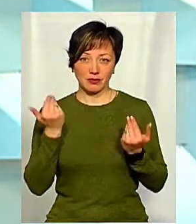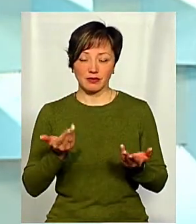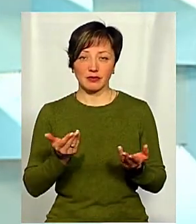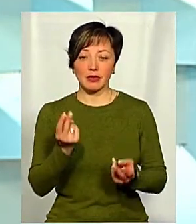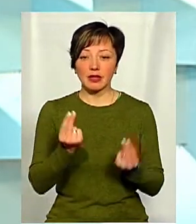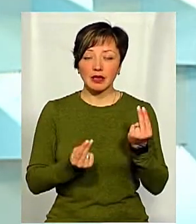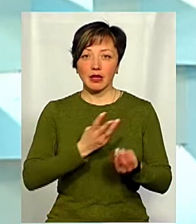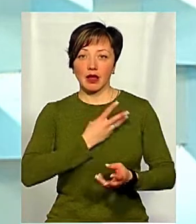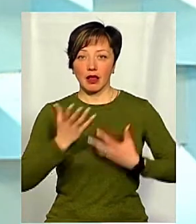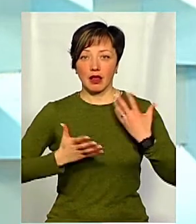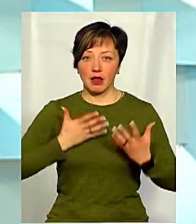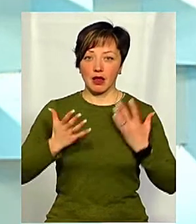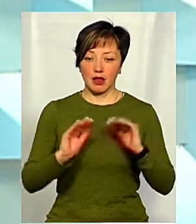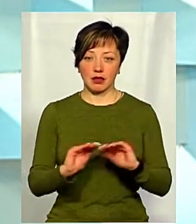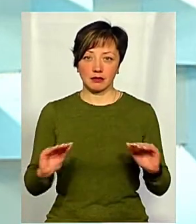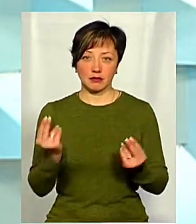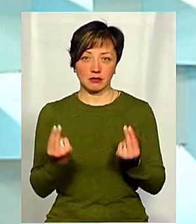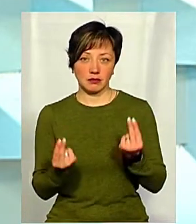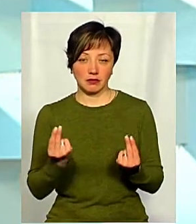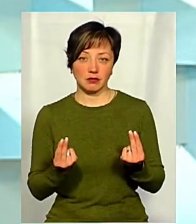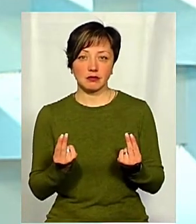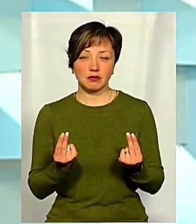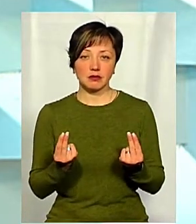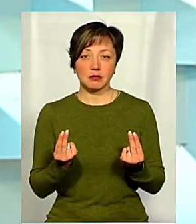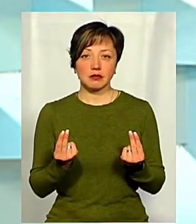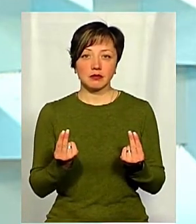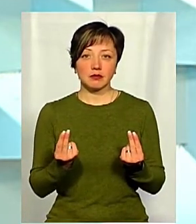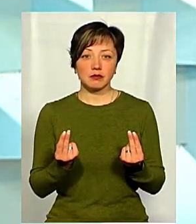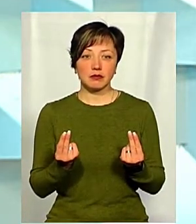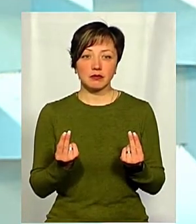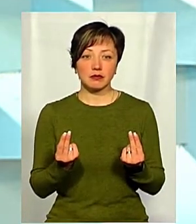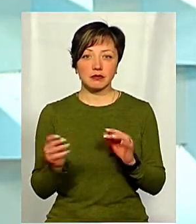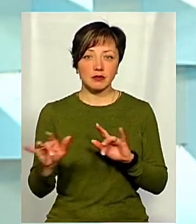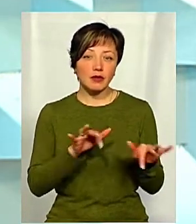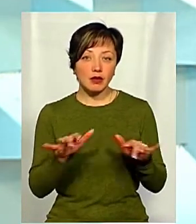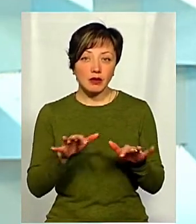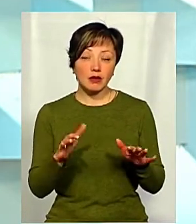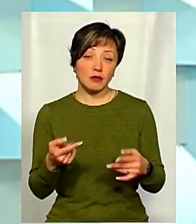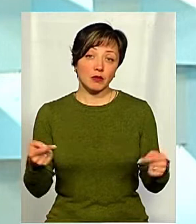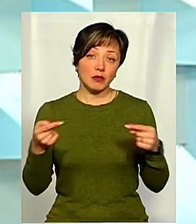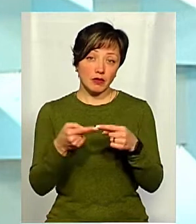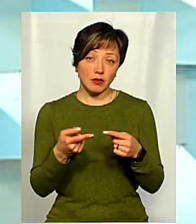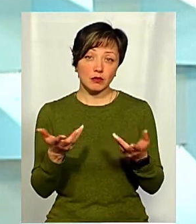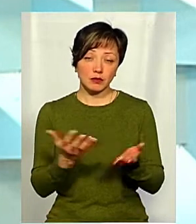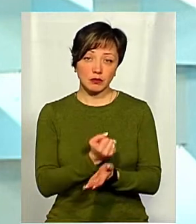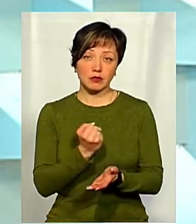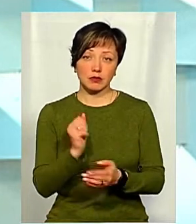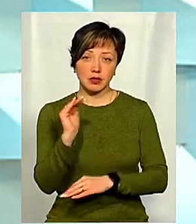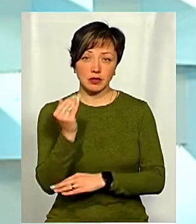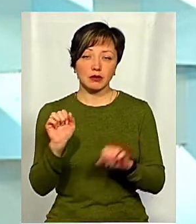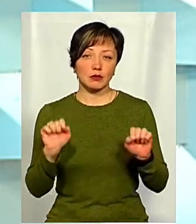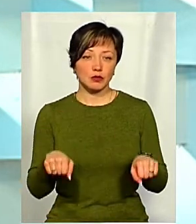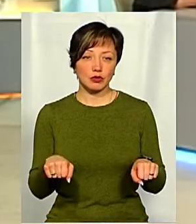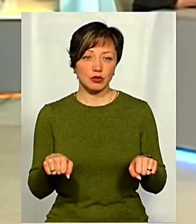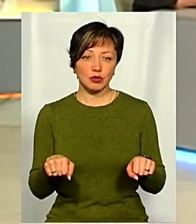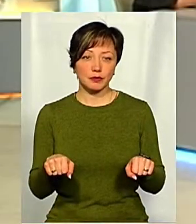ігор, емоційного захоплення дитини якоїсь діяльності. І відповідно, однозначно, дитина